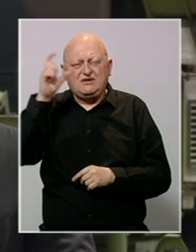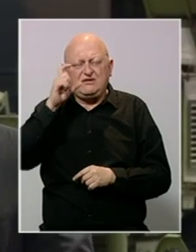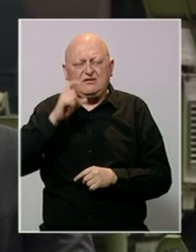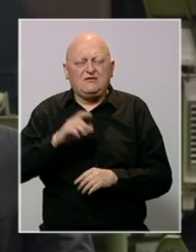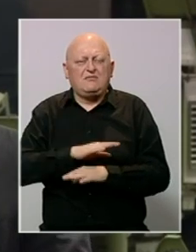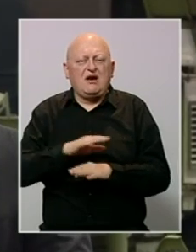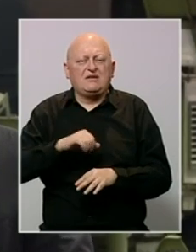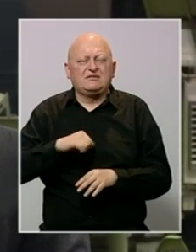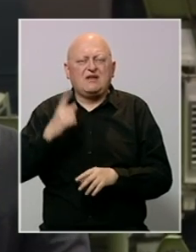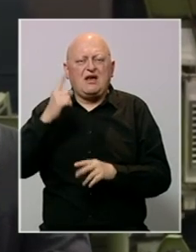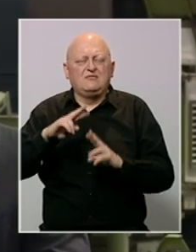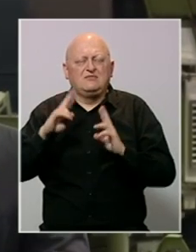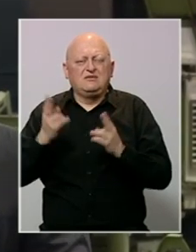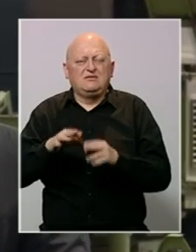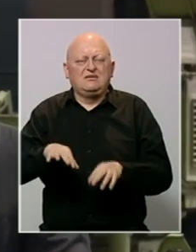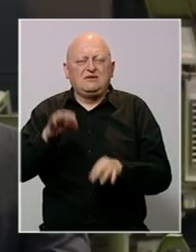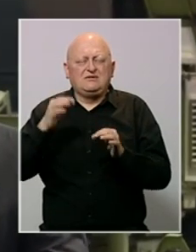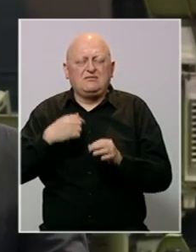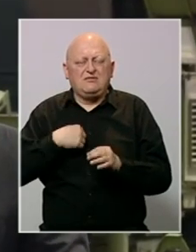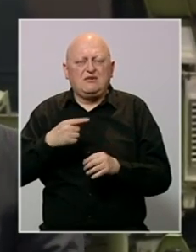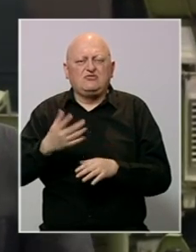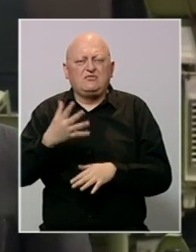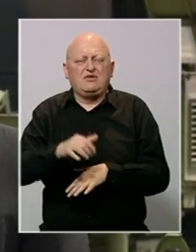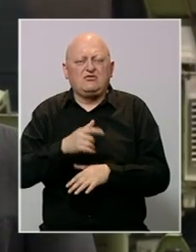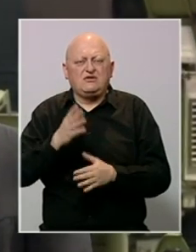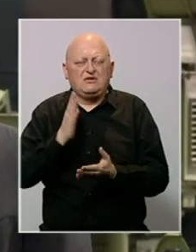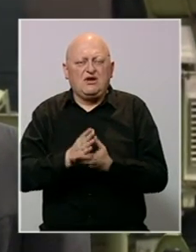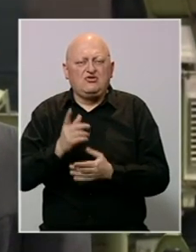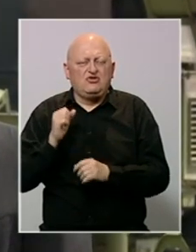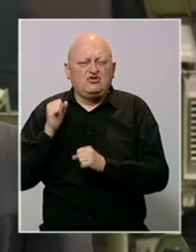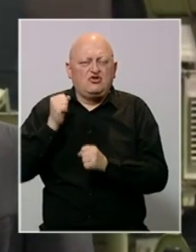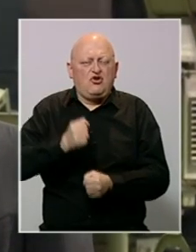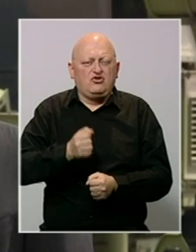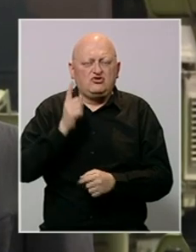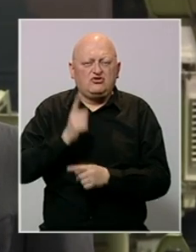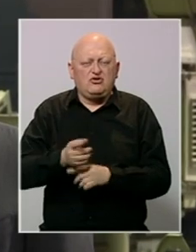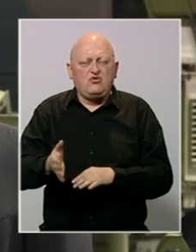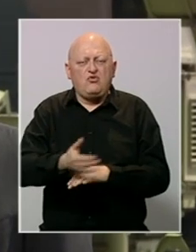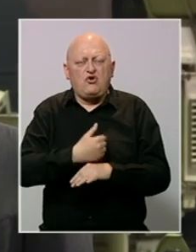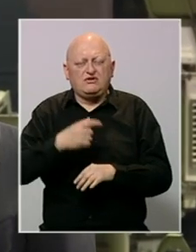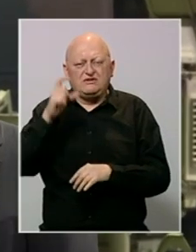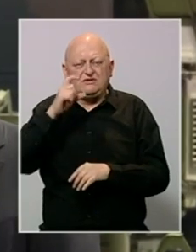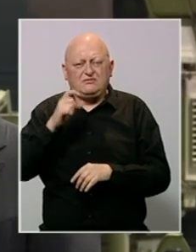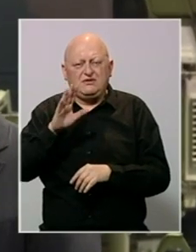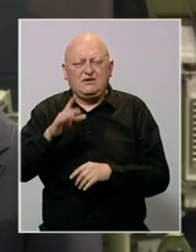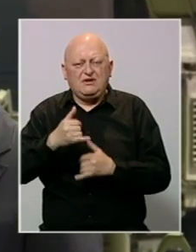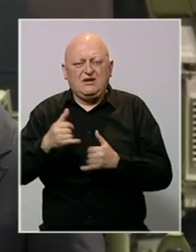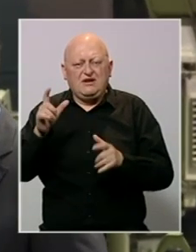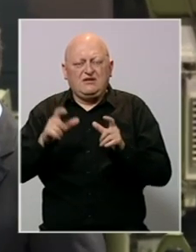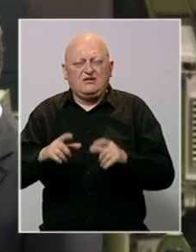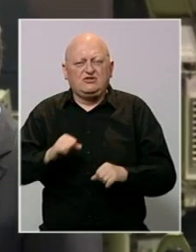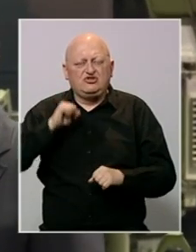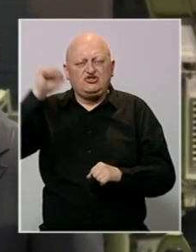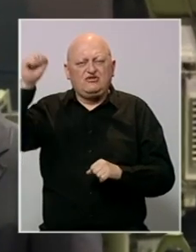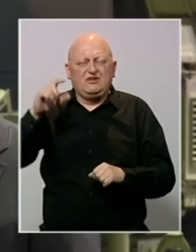Makar sam na svetu ostao, izabran sam i ovih pet godina ću tako da donosim odluke u korist Srbije i u korist njenih građana. Živela